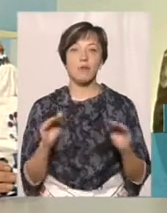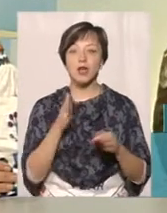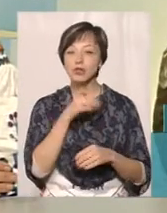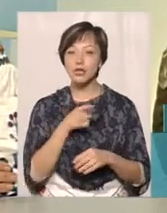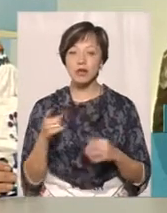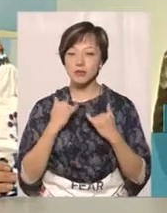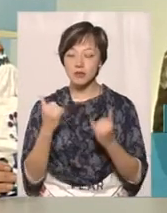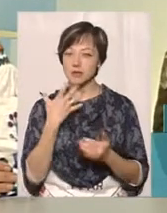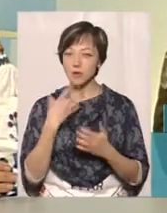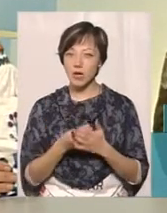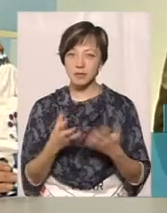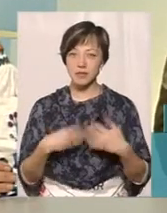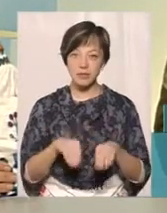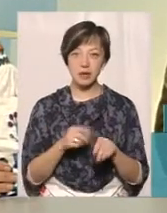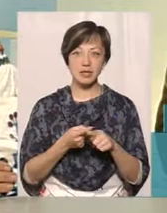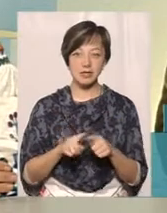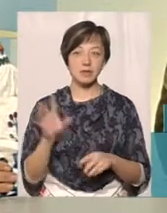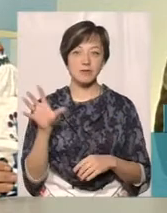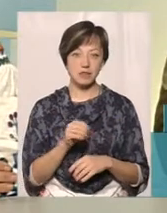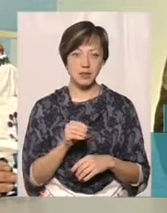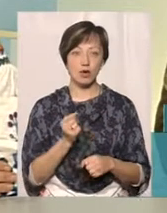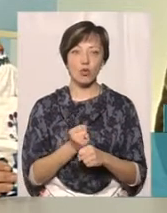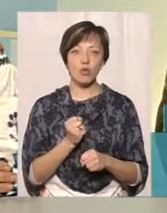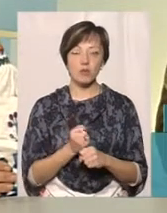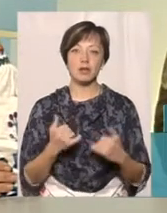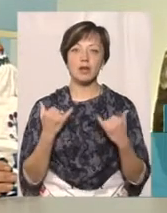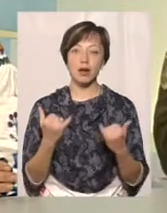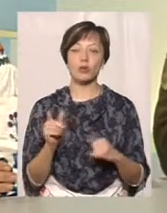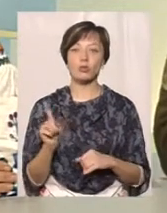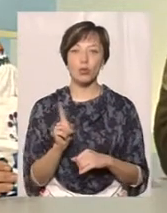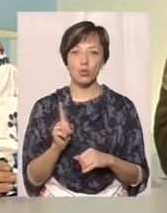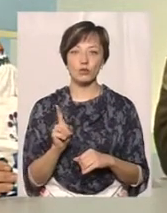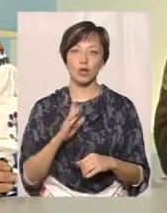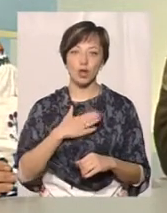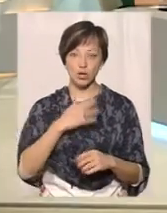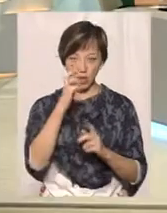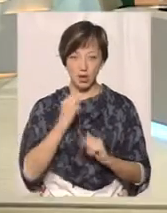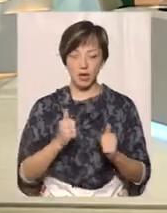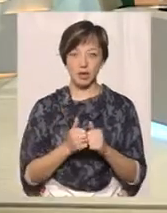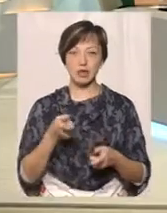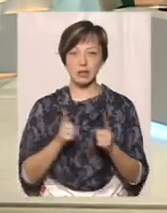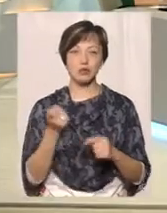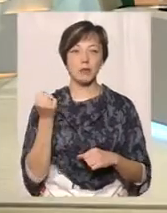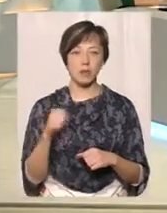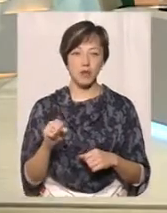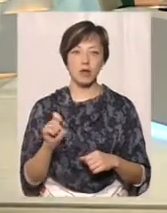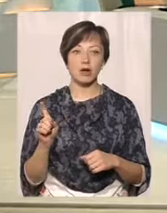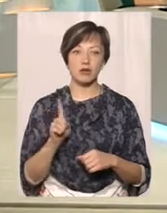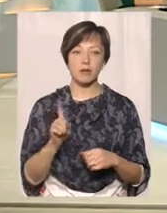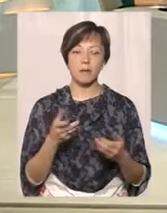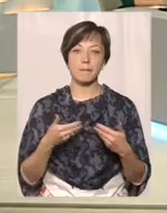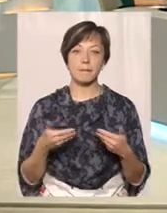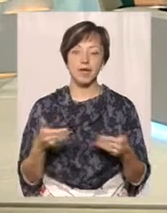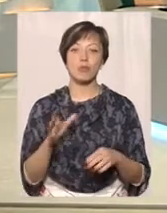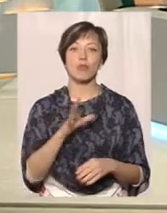приділяють своїм сім'ям і це все робиться задля того, щоб наша країна дійсно перемогла, щоб ми